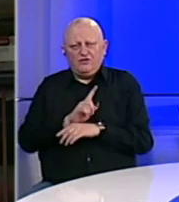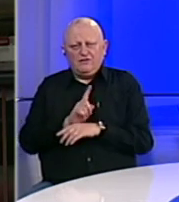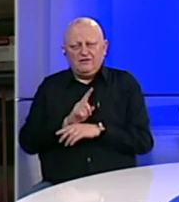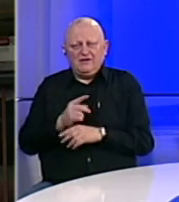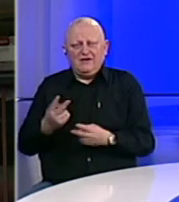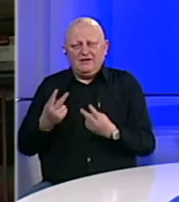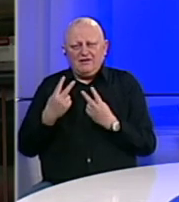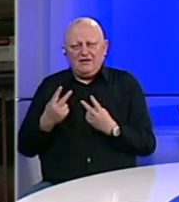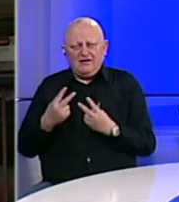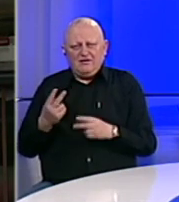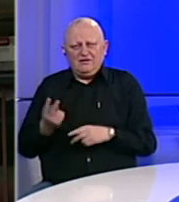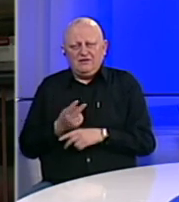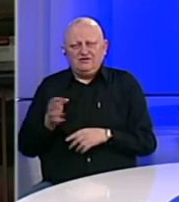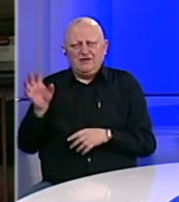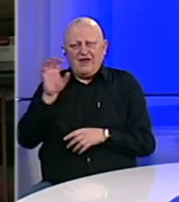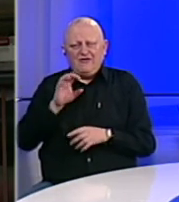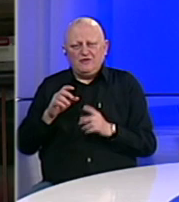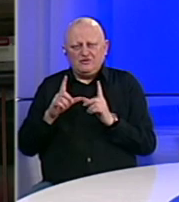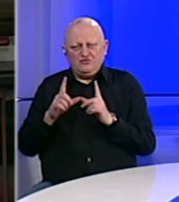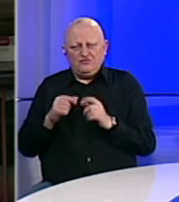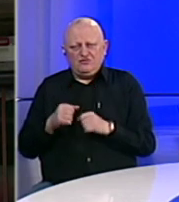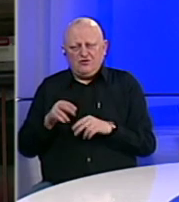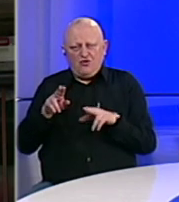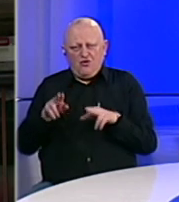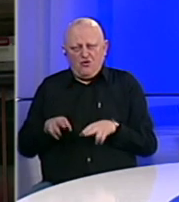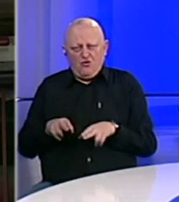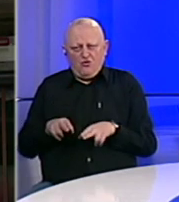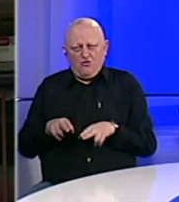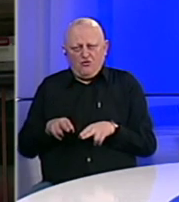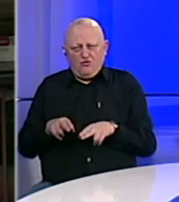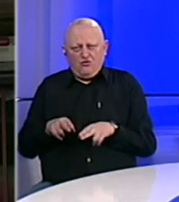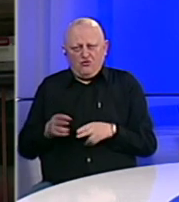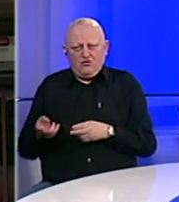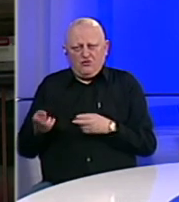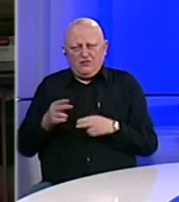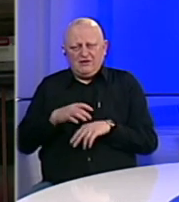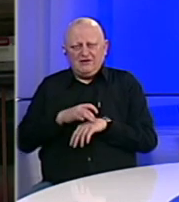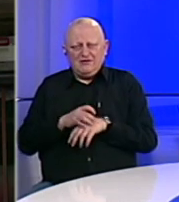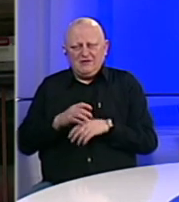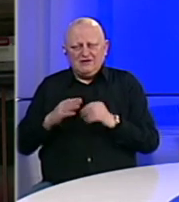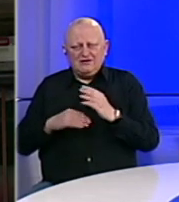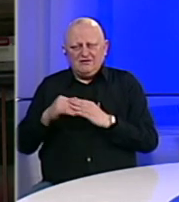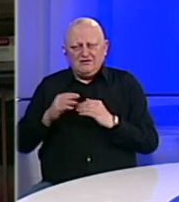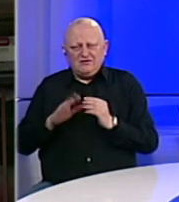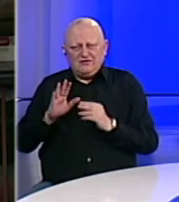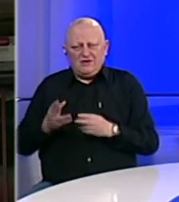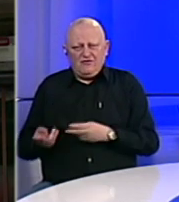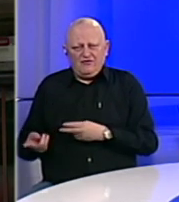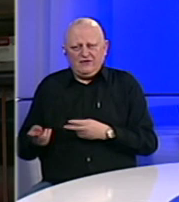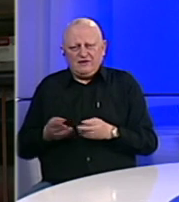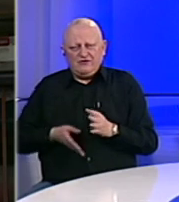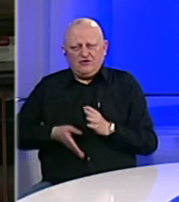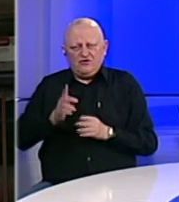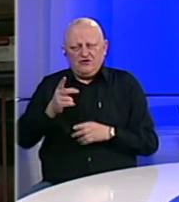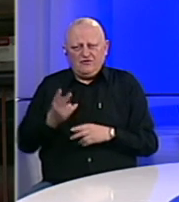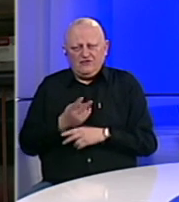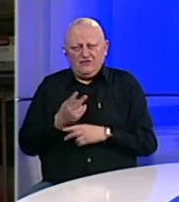nama najvažnije je da nam zemlja Evropske unije omoguće uvoz medicinskog materijala i njegov transport kroz njihove